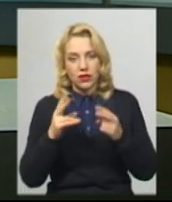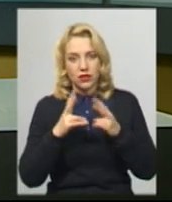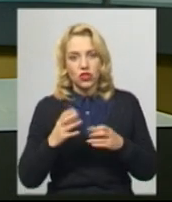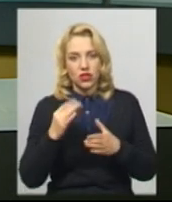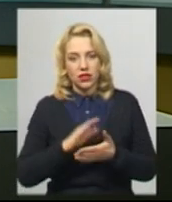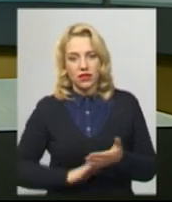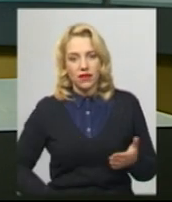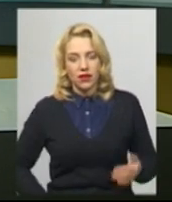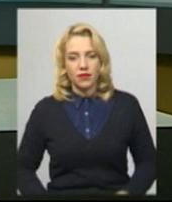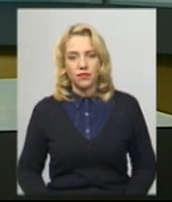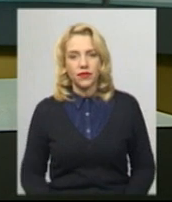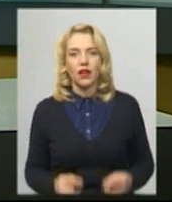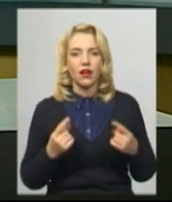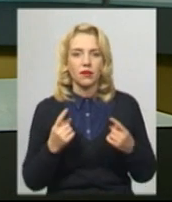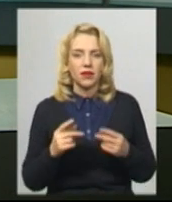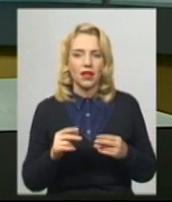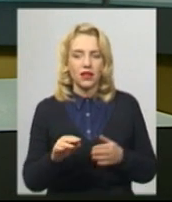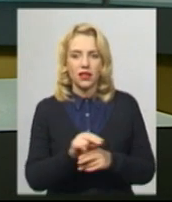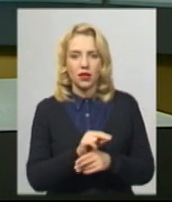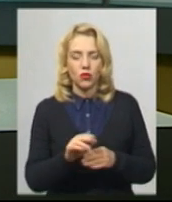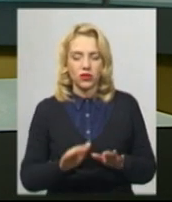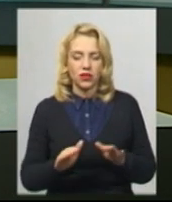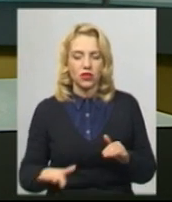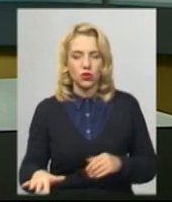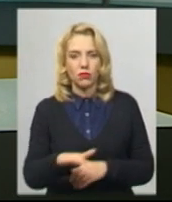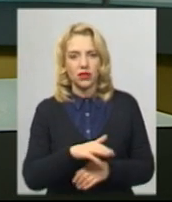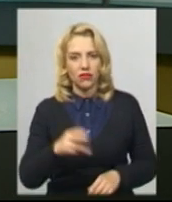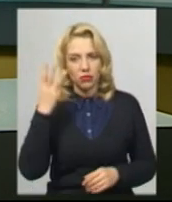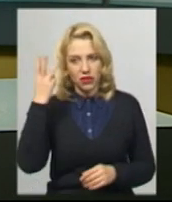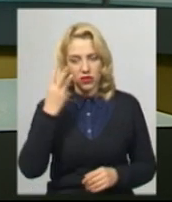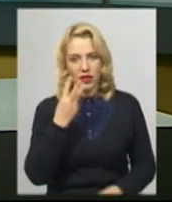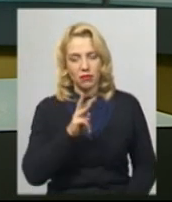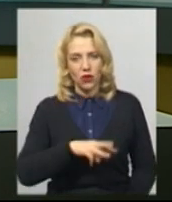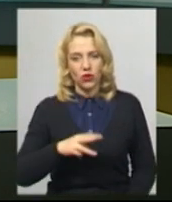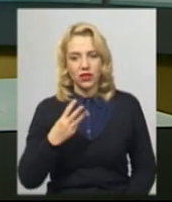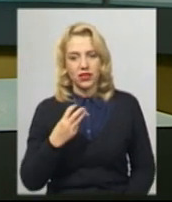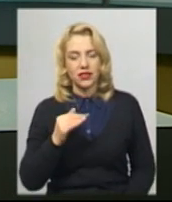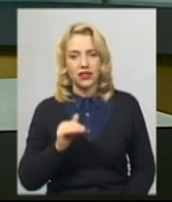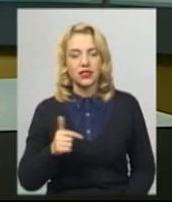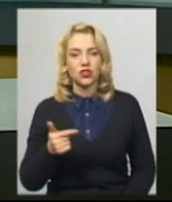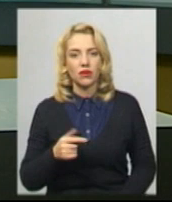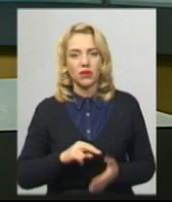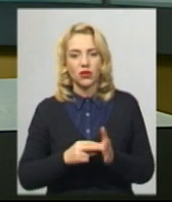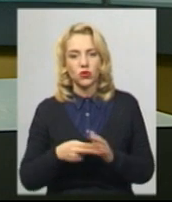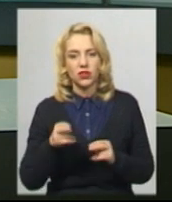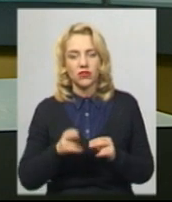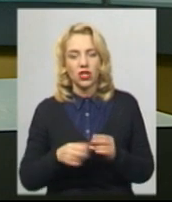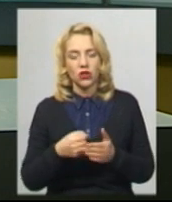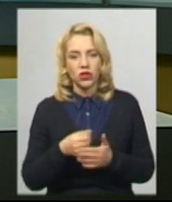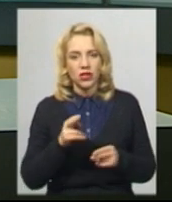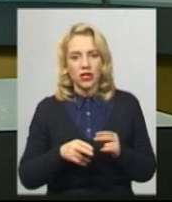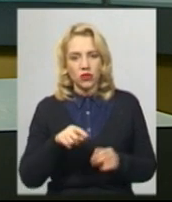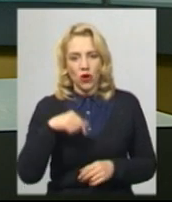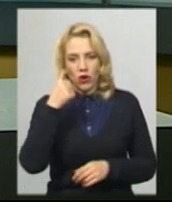Капітальний ремонт дитячого майданчика в Хмельницькому вартістю у 3 мільйони 300 тисяч гривень планують завершити до кінця цього року.